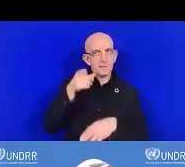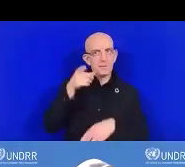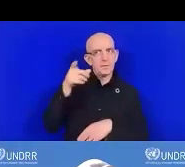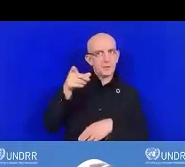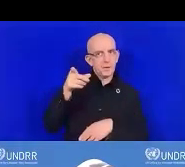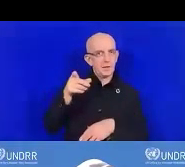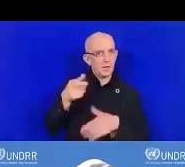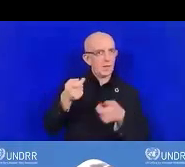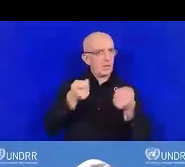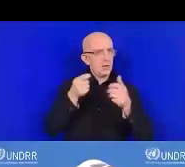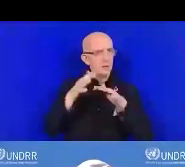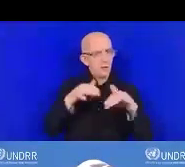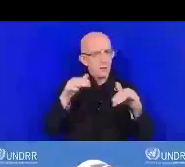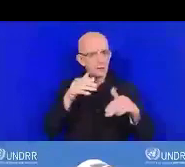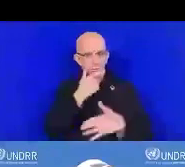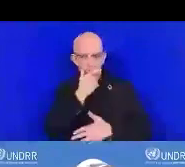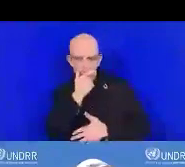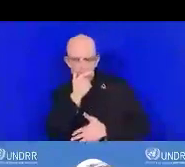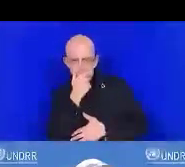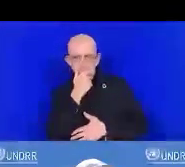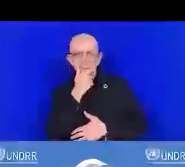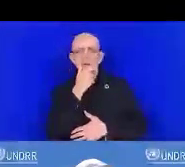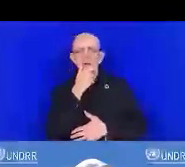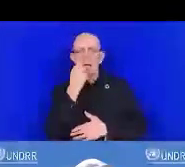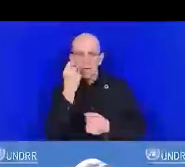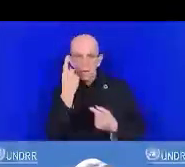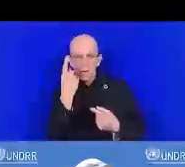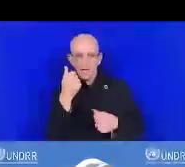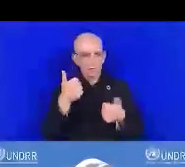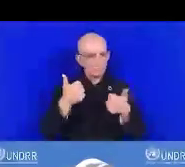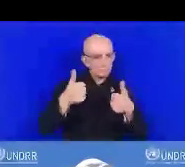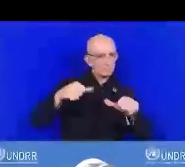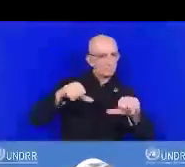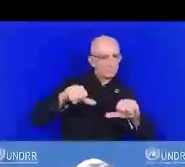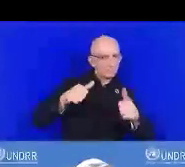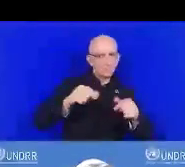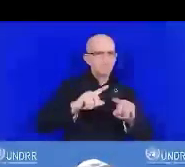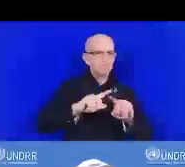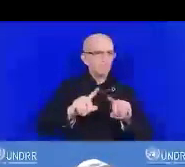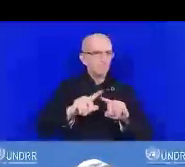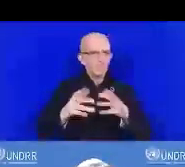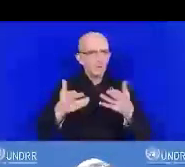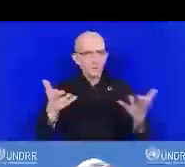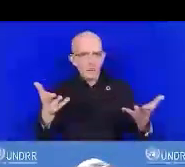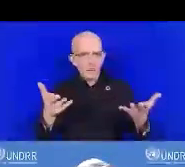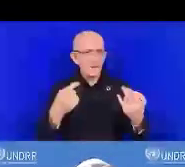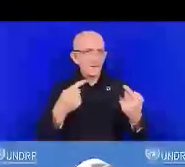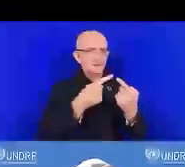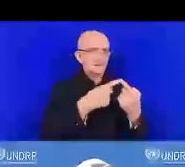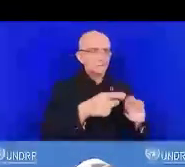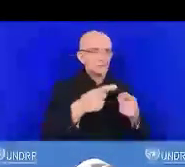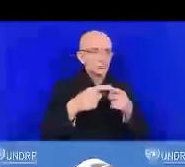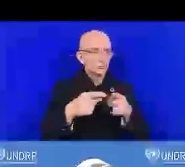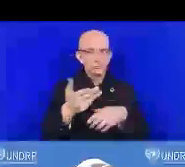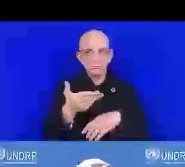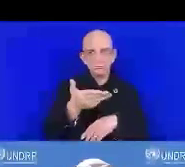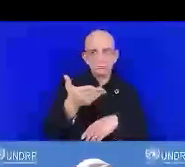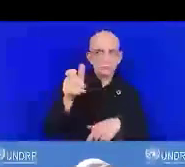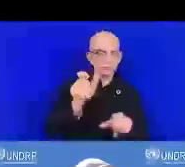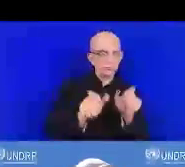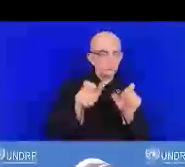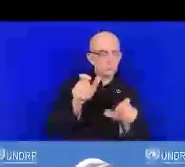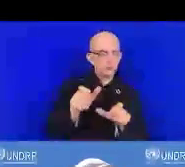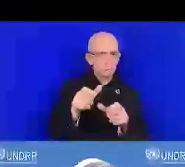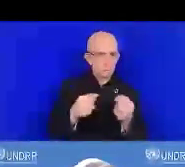Il pourrait y avoir d'autres acteurs qui utilisent cet outil. Toutes les informations sont remplies